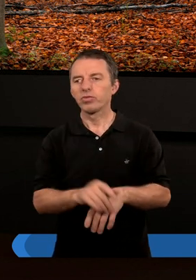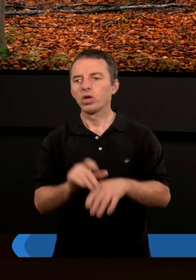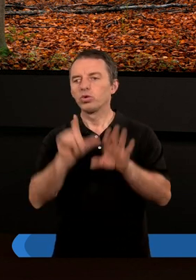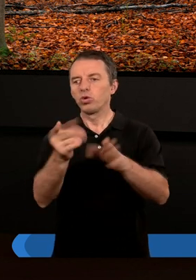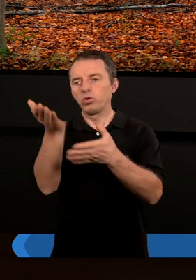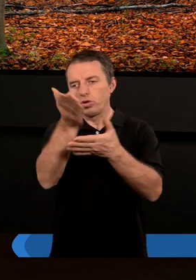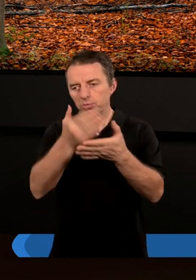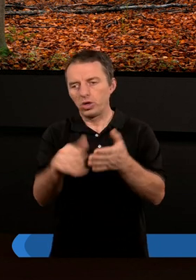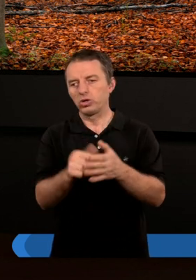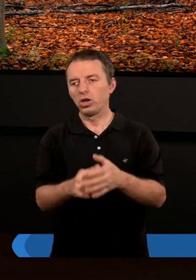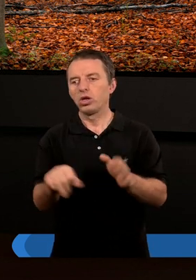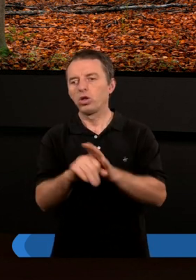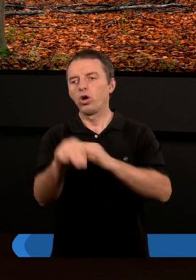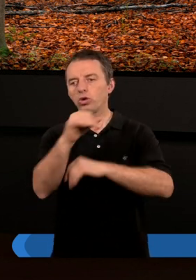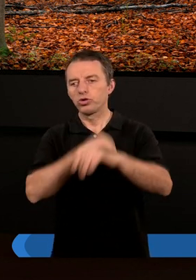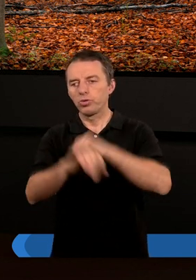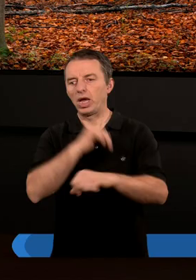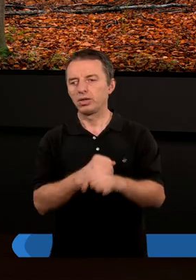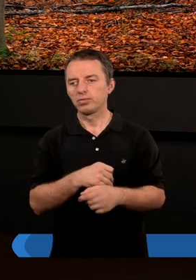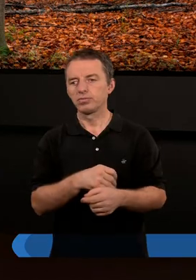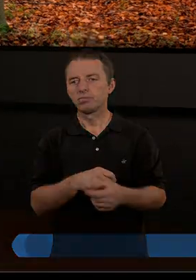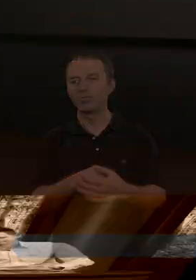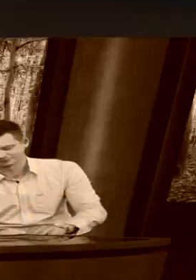siódmego rozdziału listu do Rzymian.